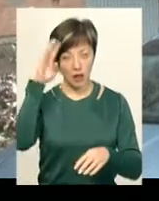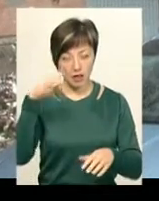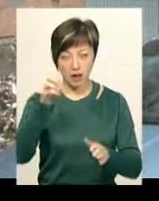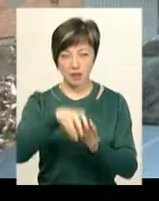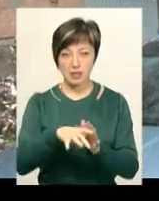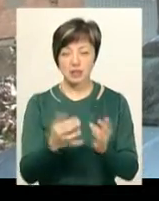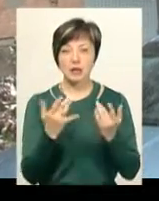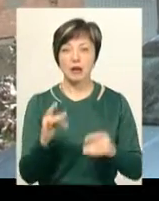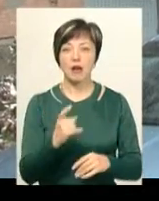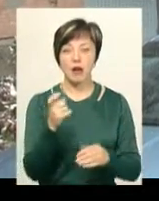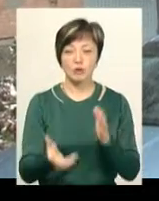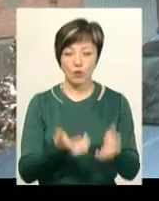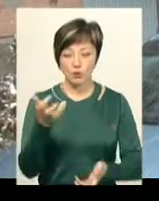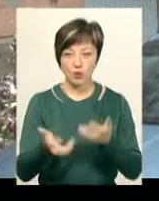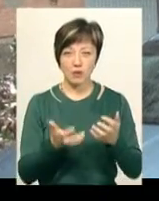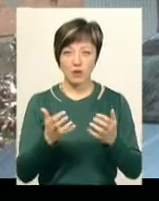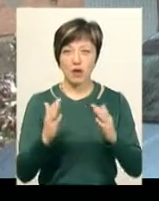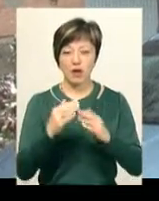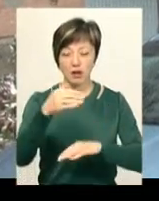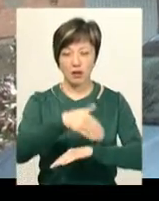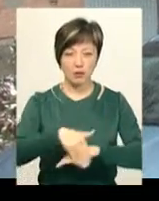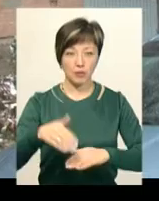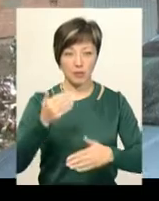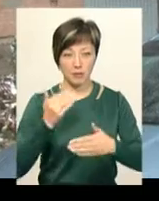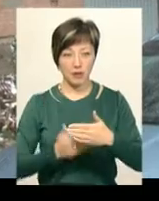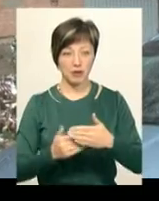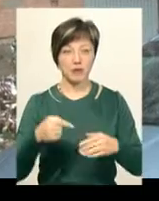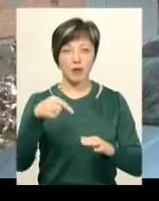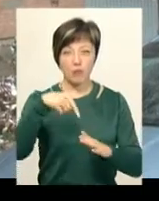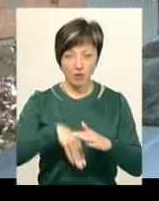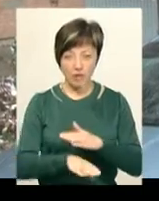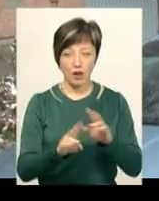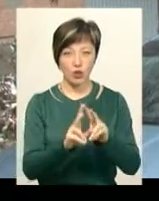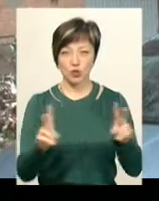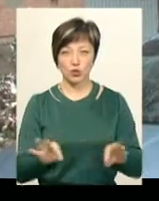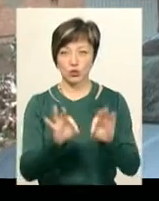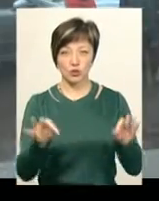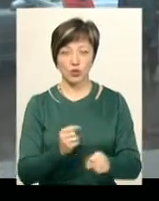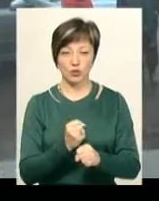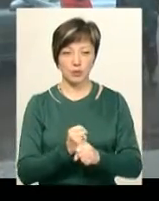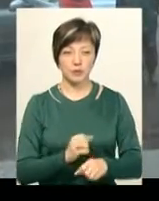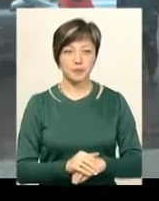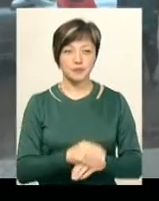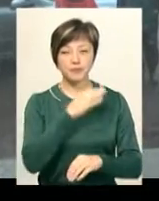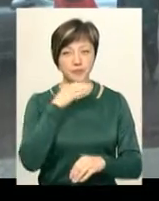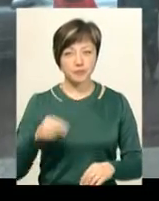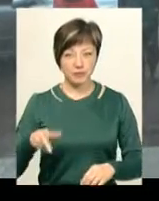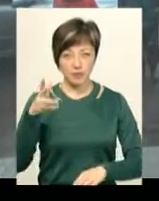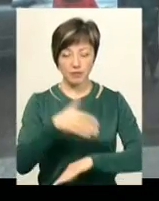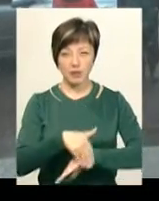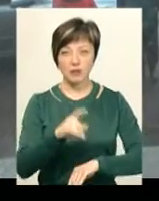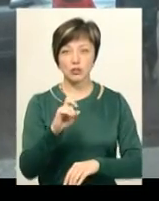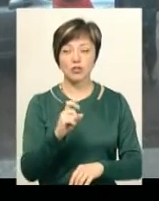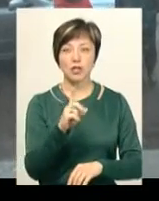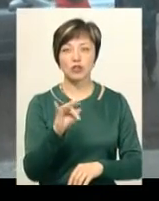Скільки раз розкопували за хатою, перед хатою. Але в самому підвалі ніхто нічого не робив. У багатоповерхівці на вулиці